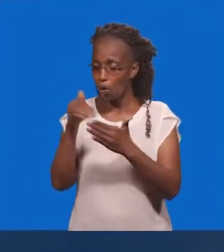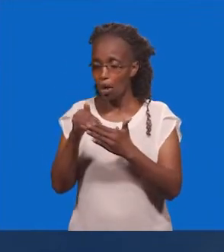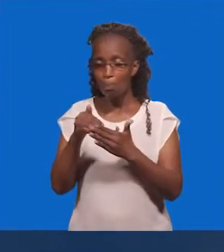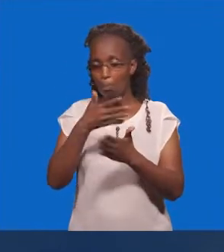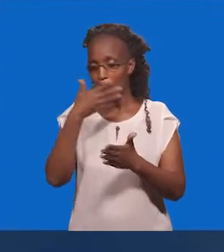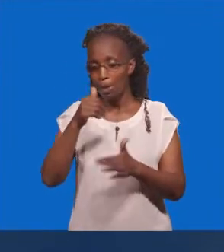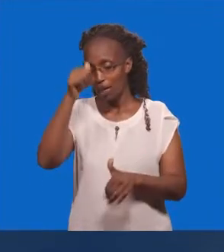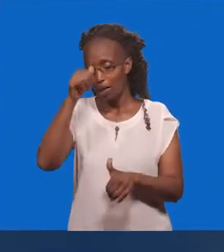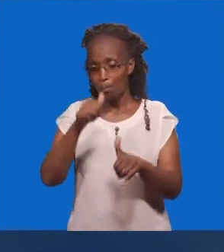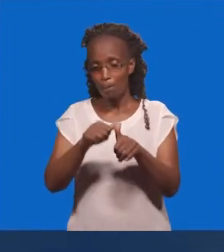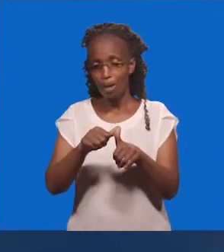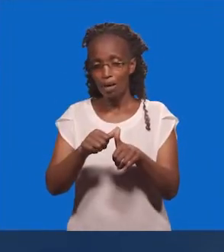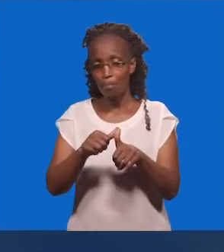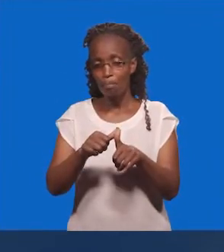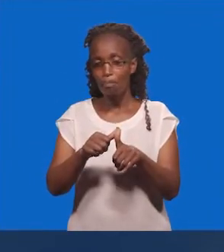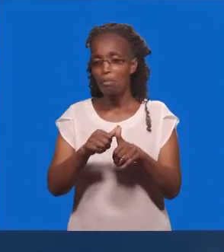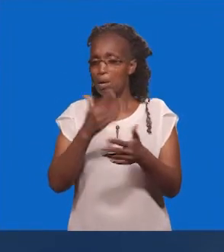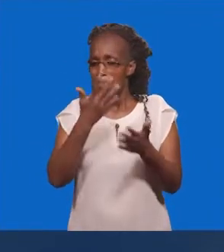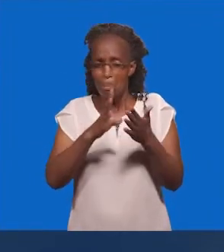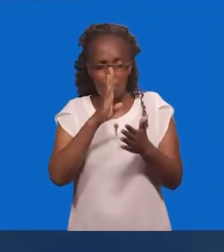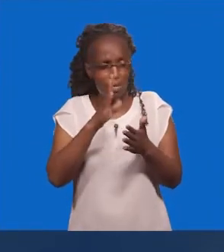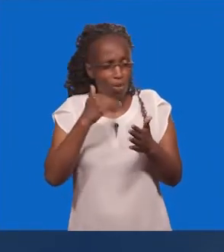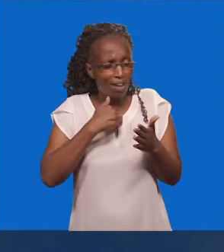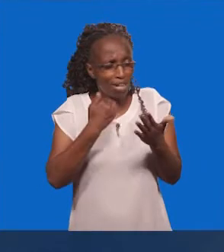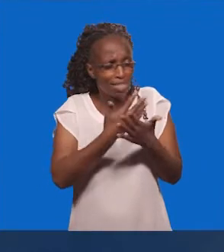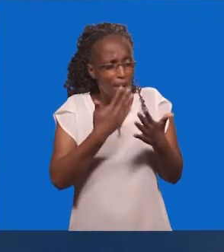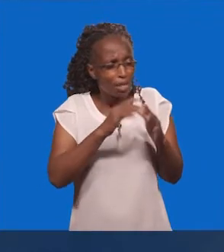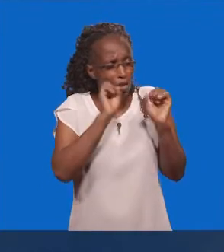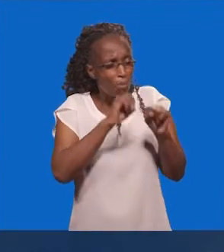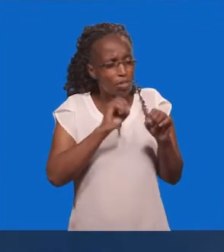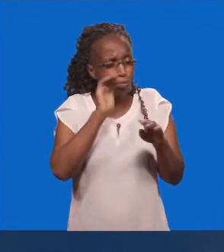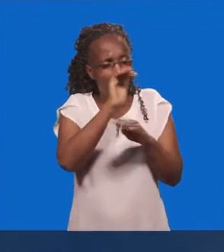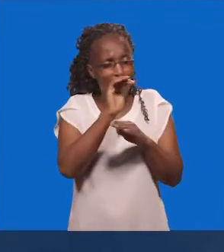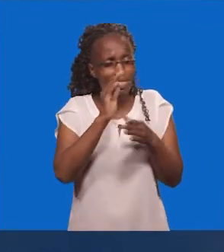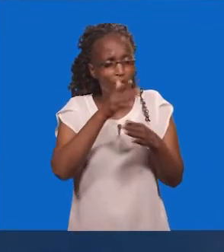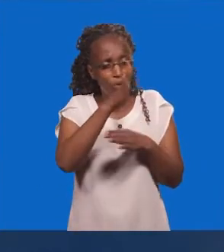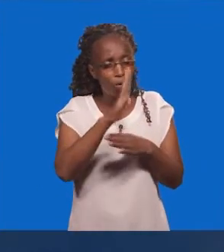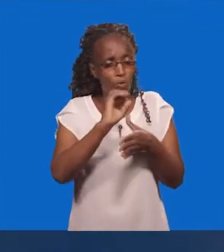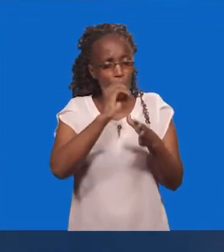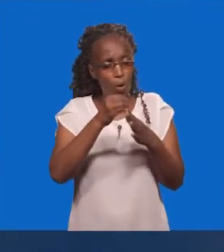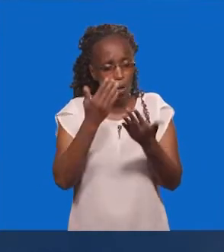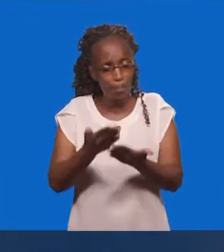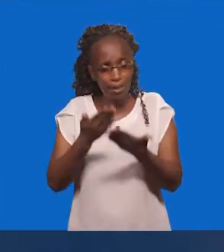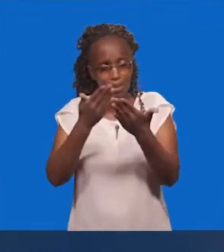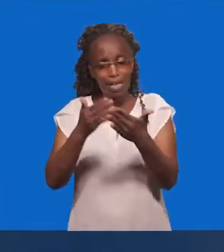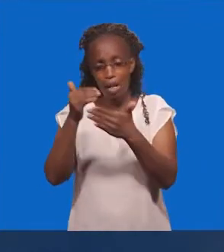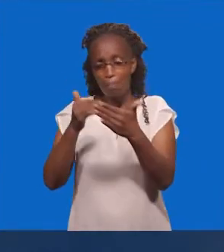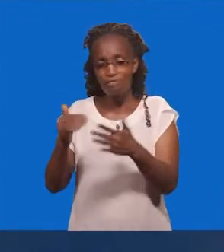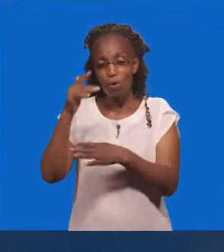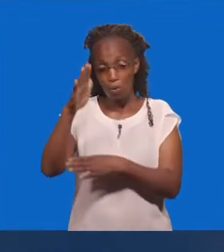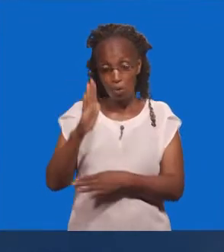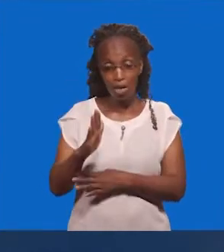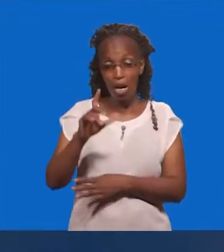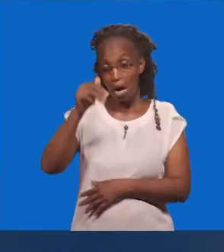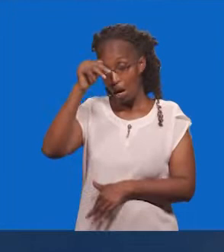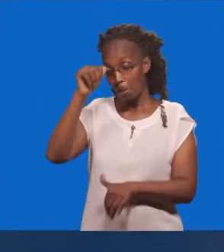Ukaweze Kunikumbuka Je Kuna Kitu Jihulize Swali Naujue Kuna Haja